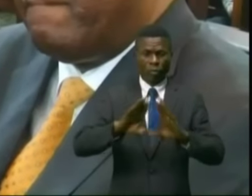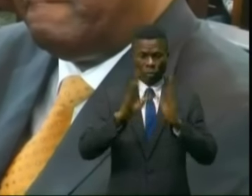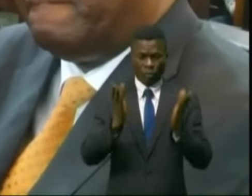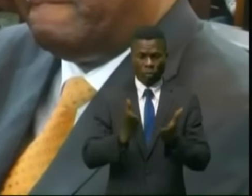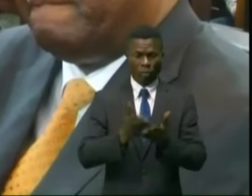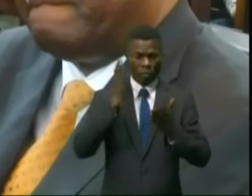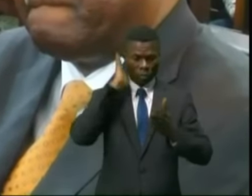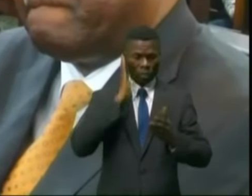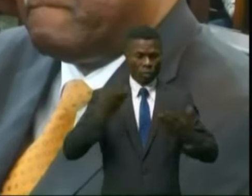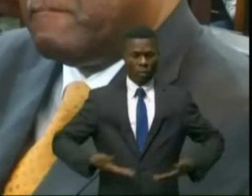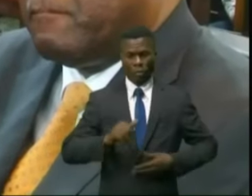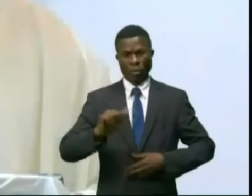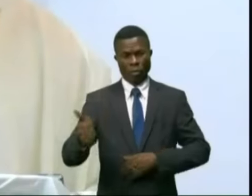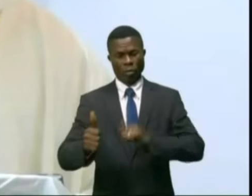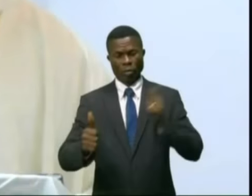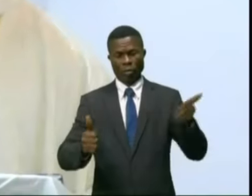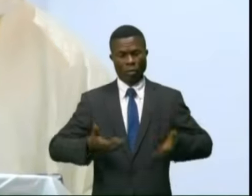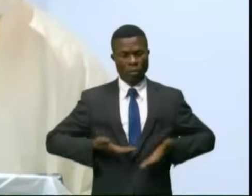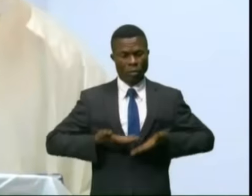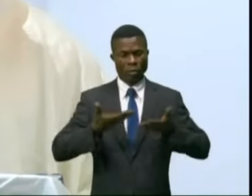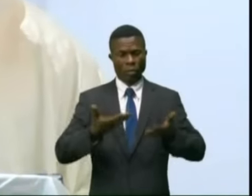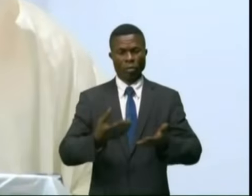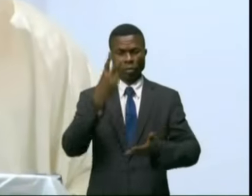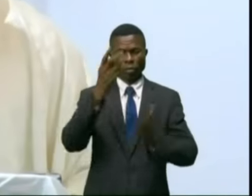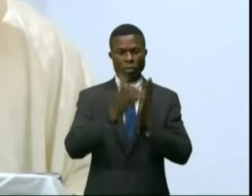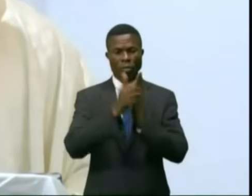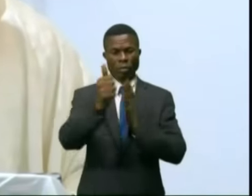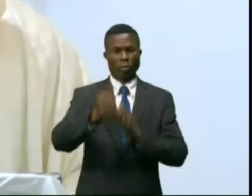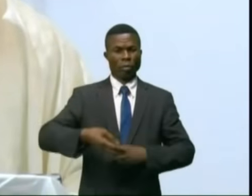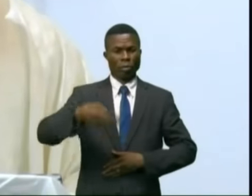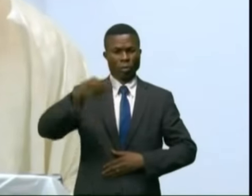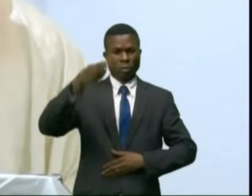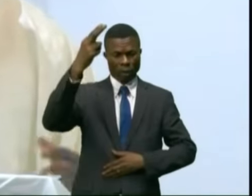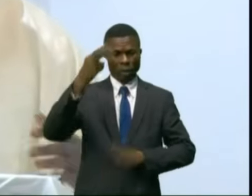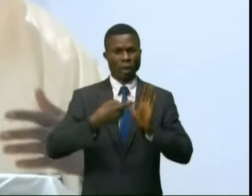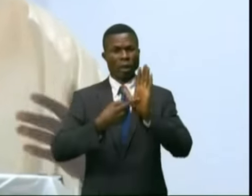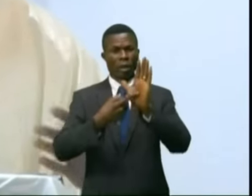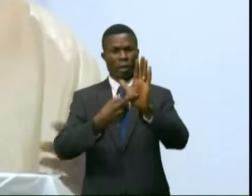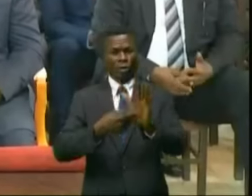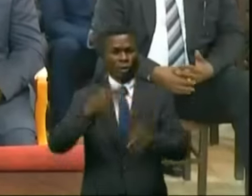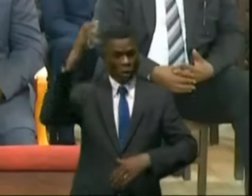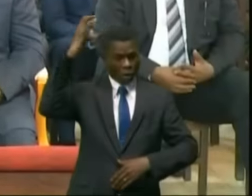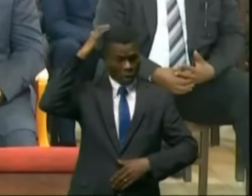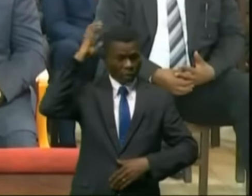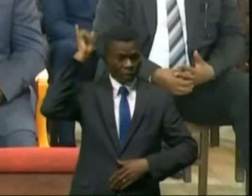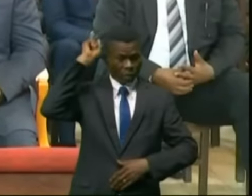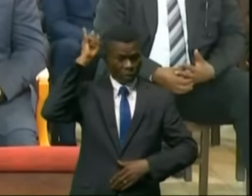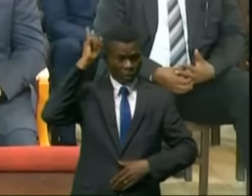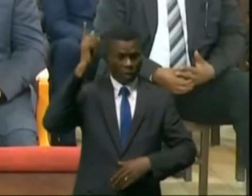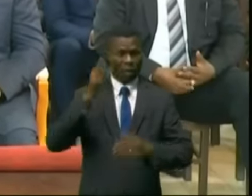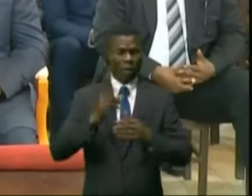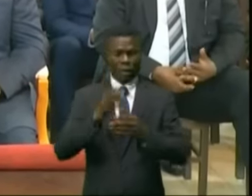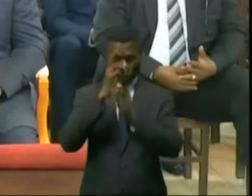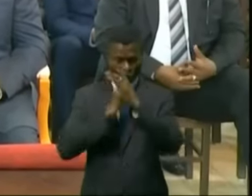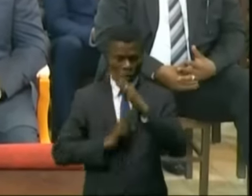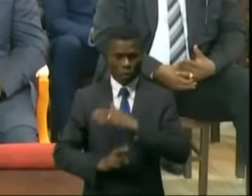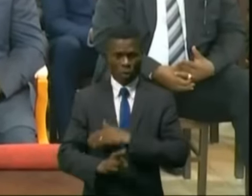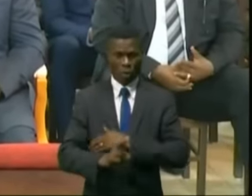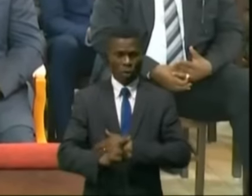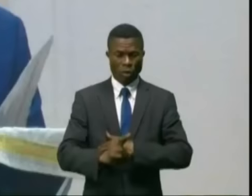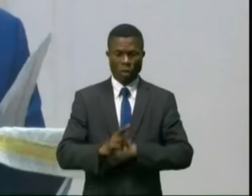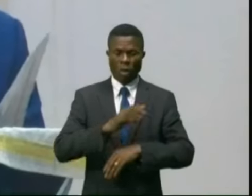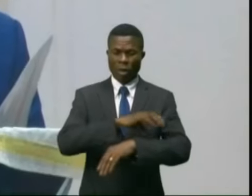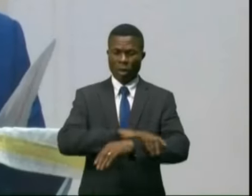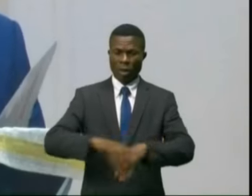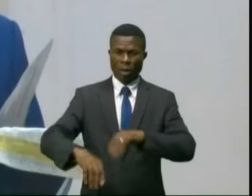bonheur des autres avec ses deux qualités majeures qui caractérisaient l'évêque, à savoir l'humilité et l'empathie.